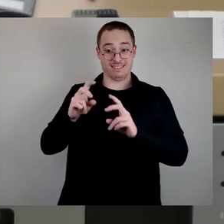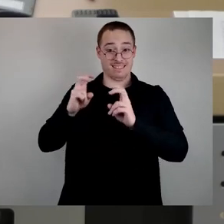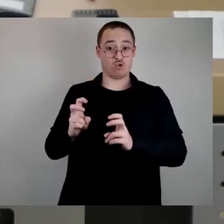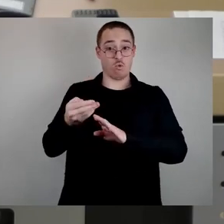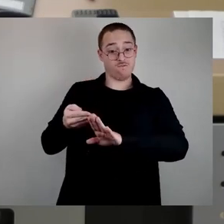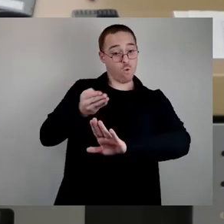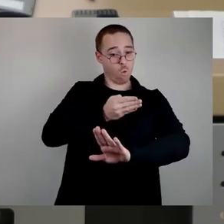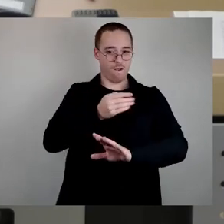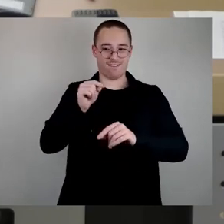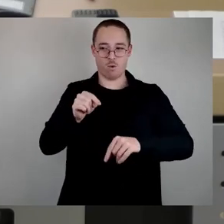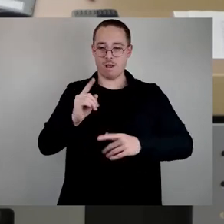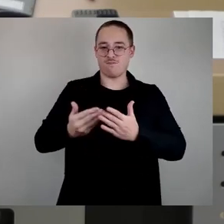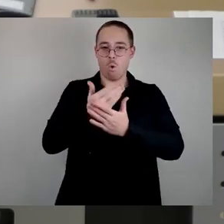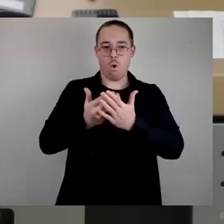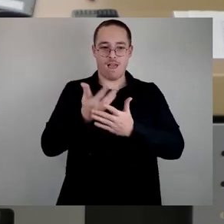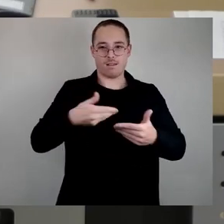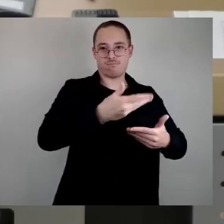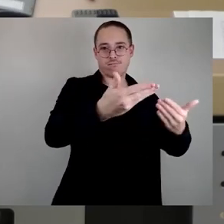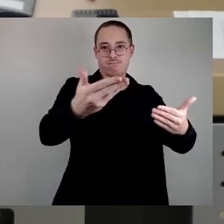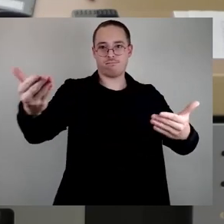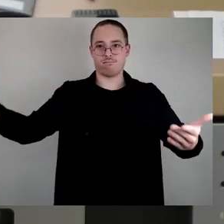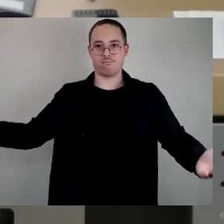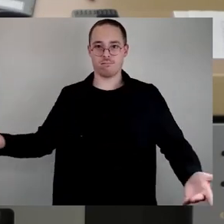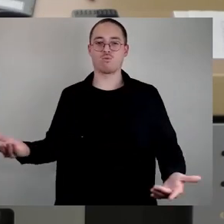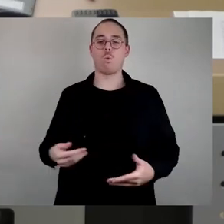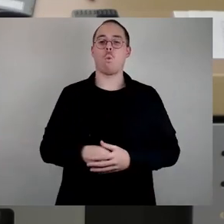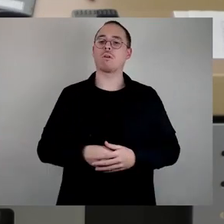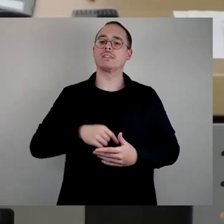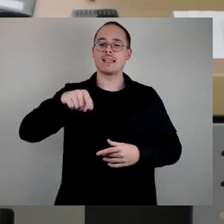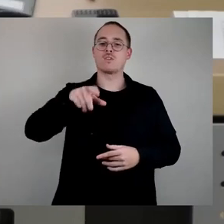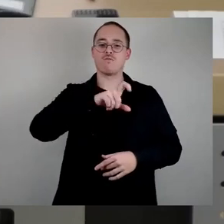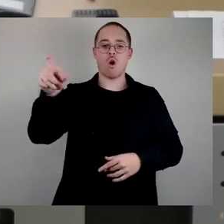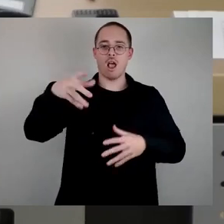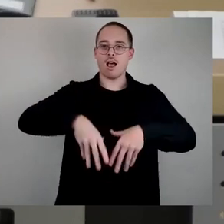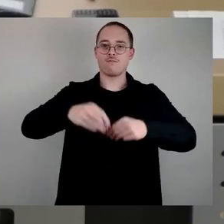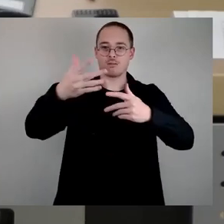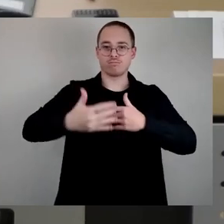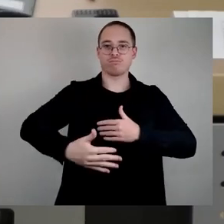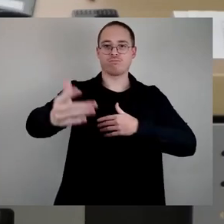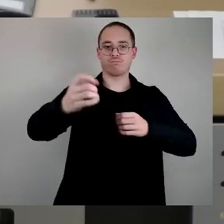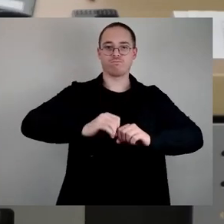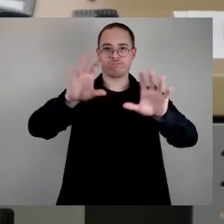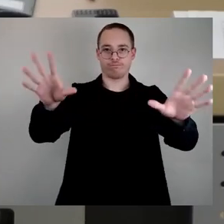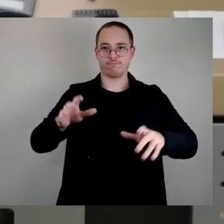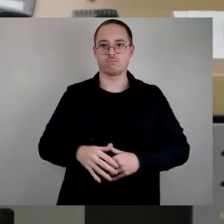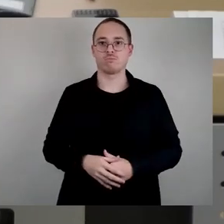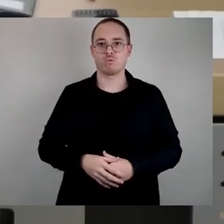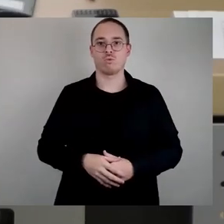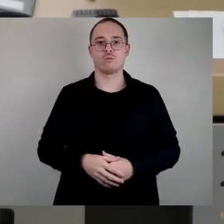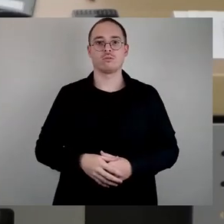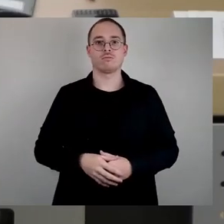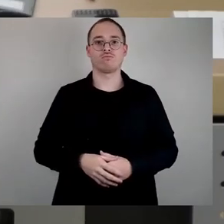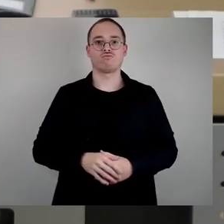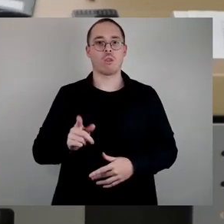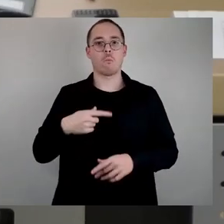Umlauf gegeben. Die läuft ab nächster Woche in den Gremien an und demzufolge wird dann auch unser Antrag mit behandelt, den man dann eventuell wieder